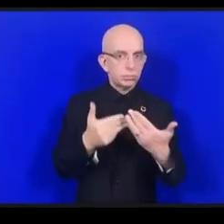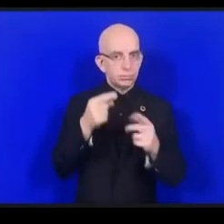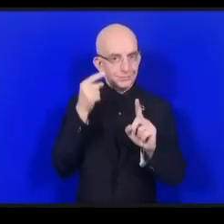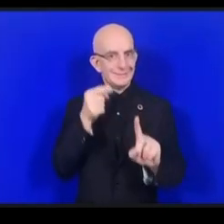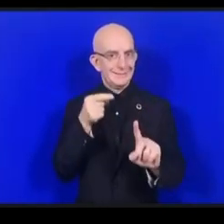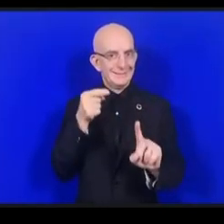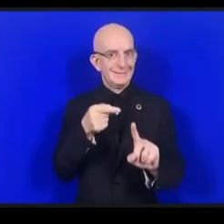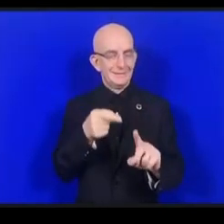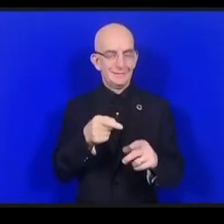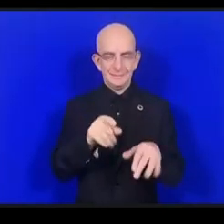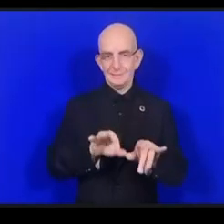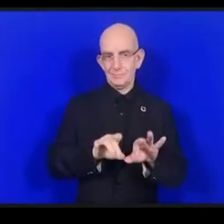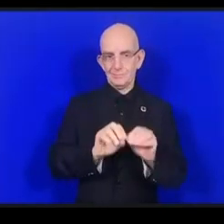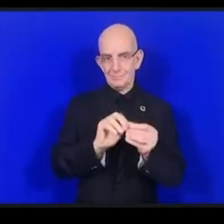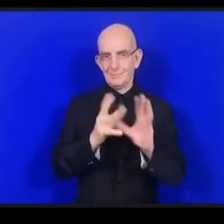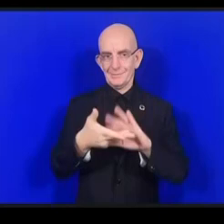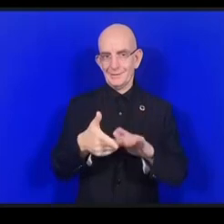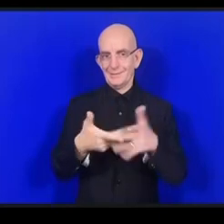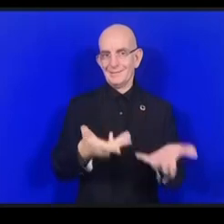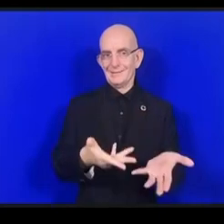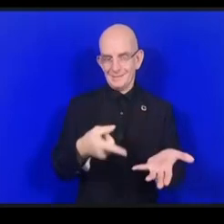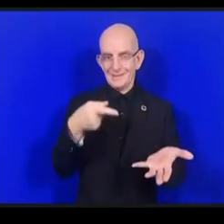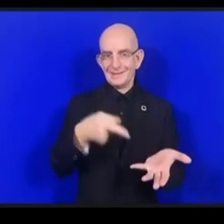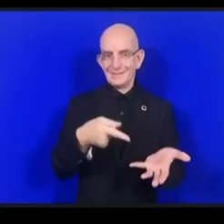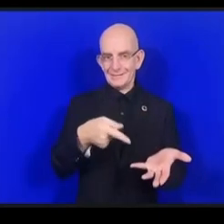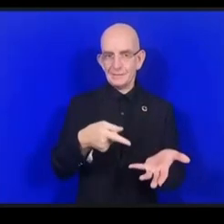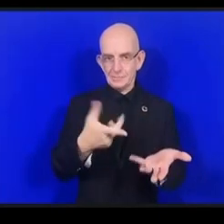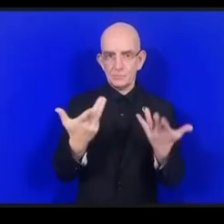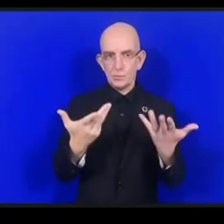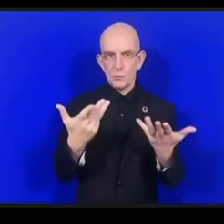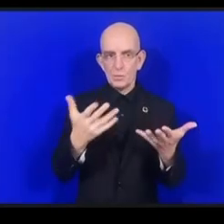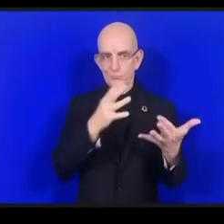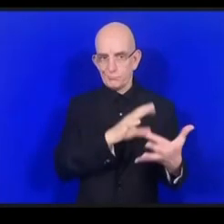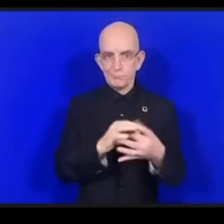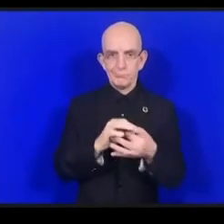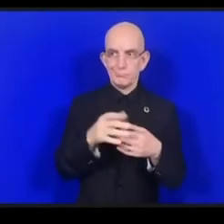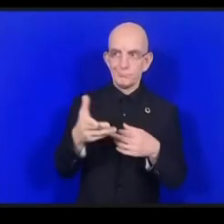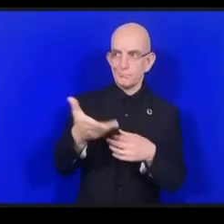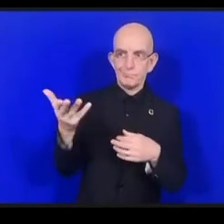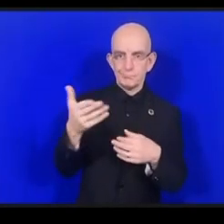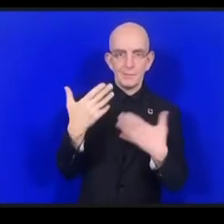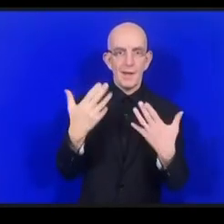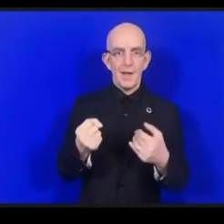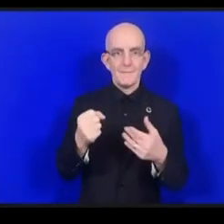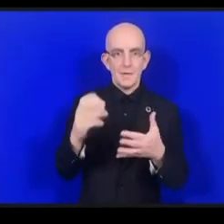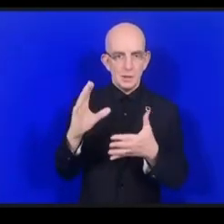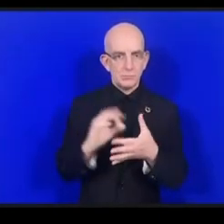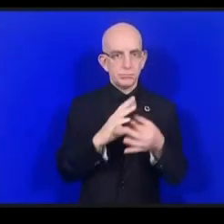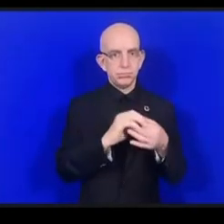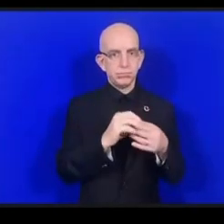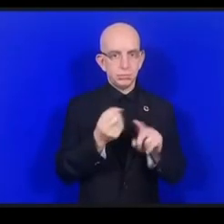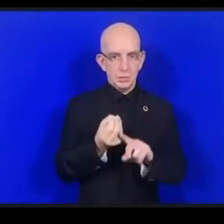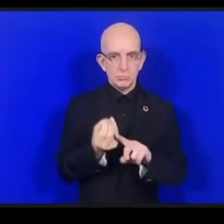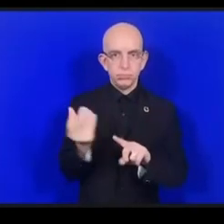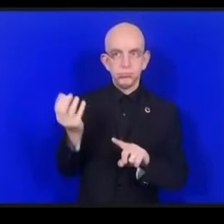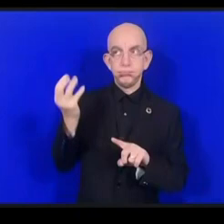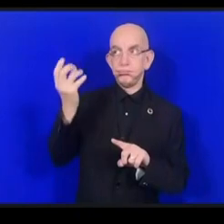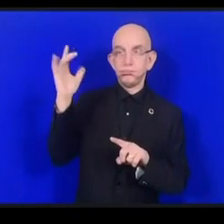من ضمن هذه القضايا مسألة البصمة الكربونية